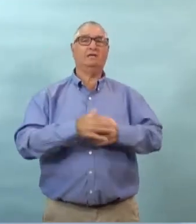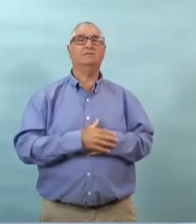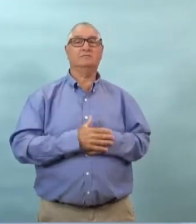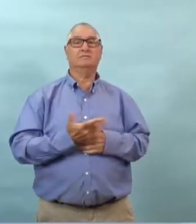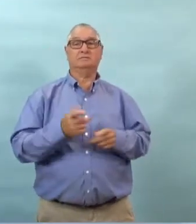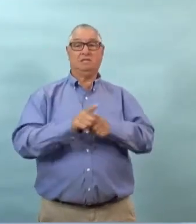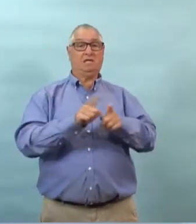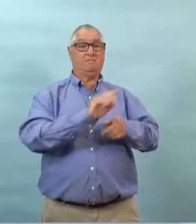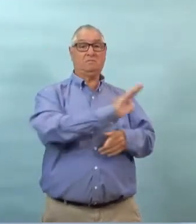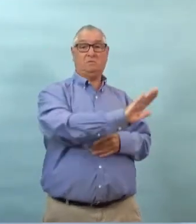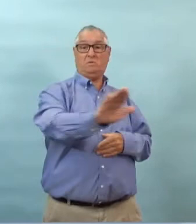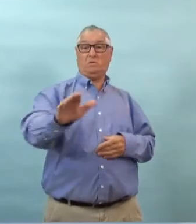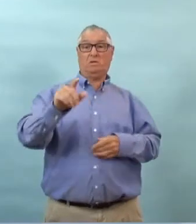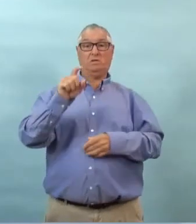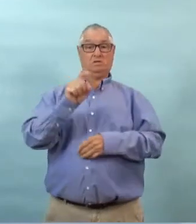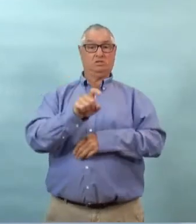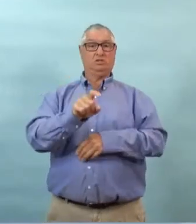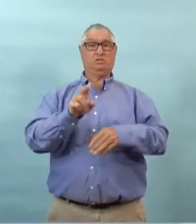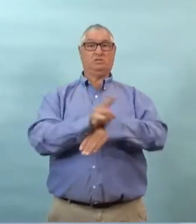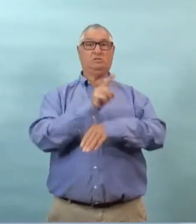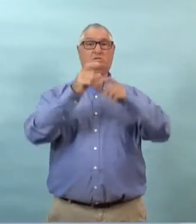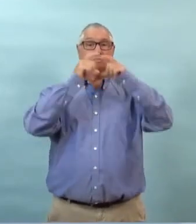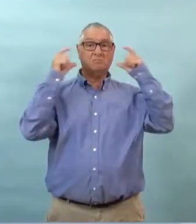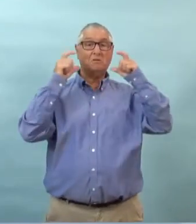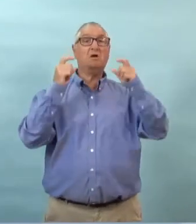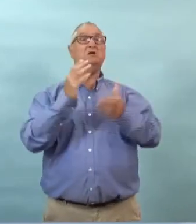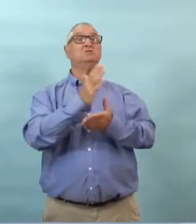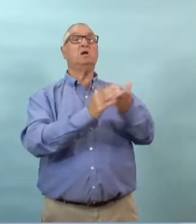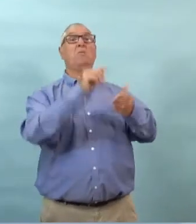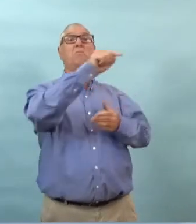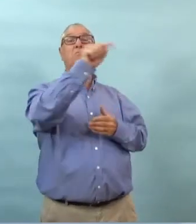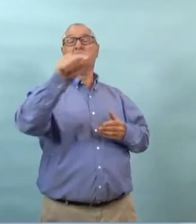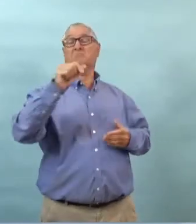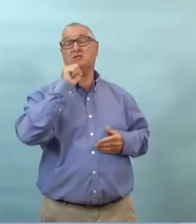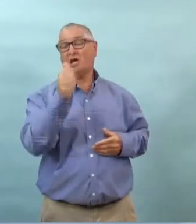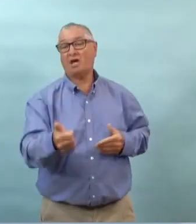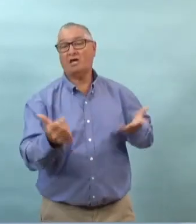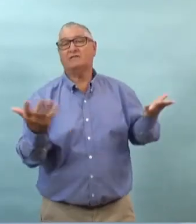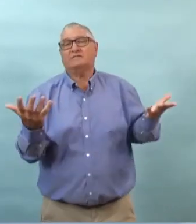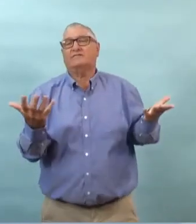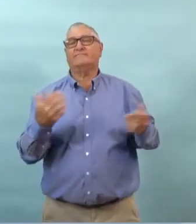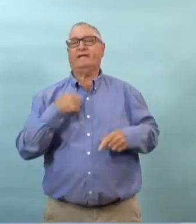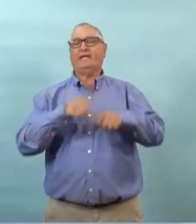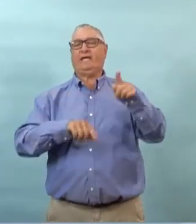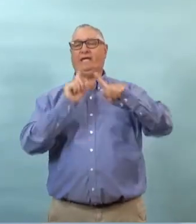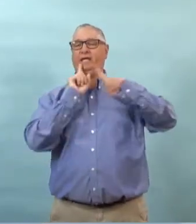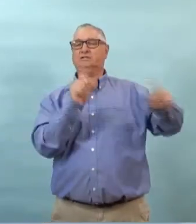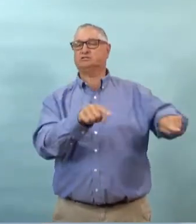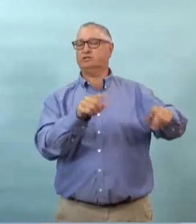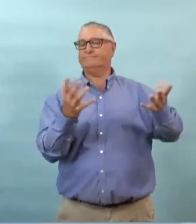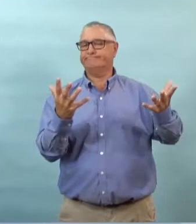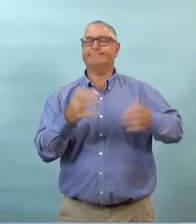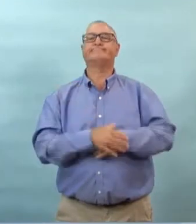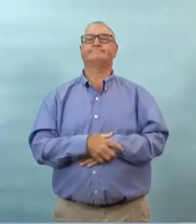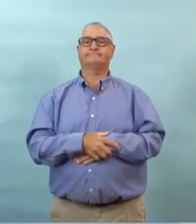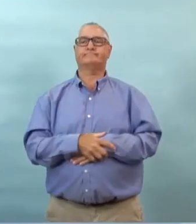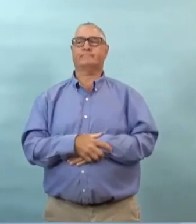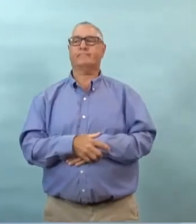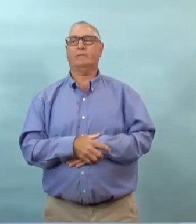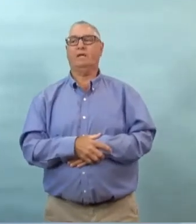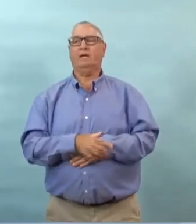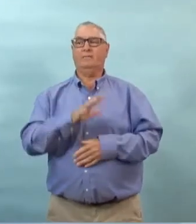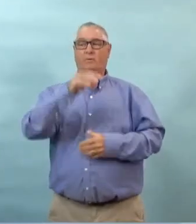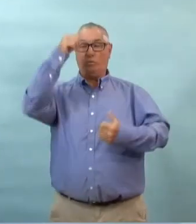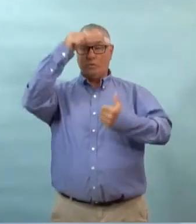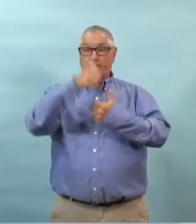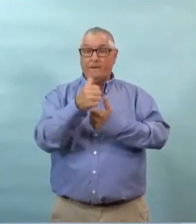nous avons continué à dire au manitoba qu'il y des gens qui portent les masques il y a encore des gens qui choisissent de ne pas porter de masques mais je renverrai